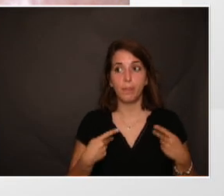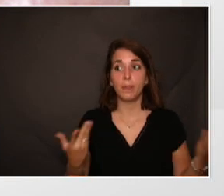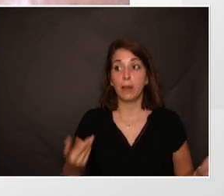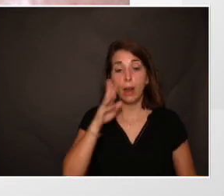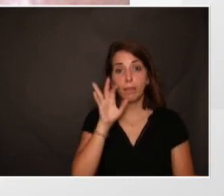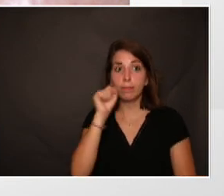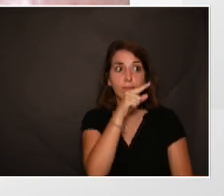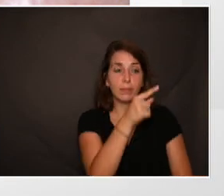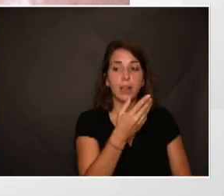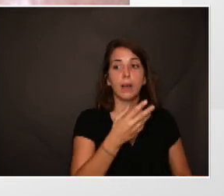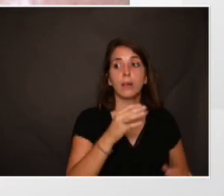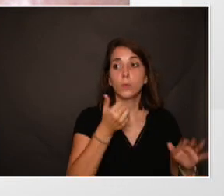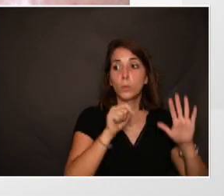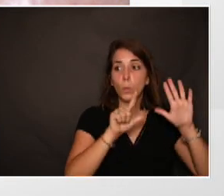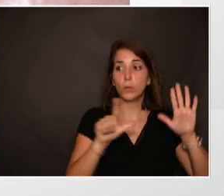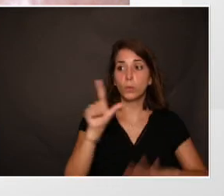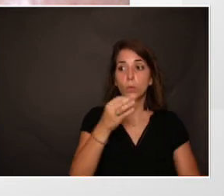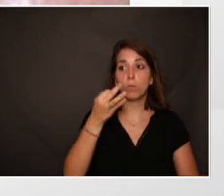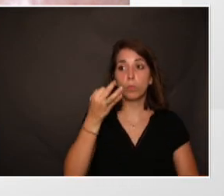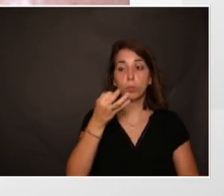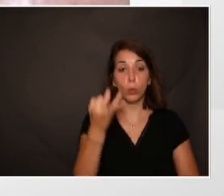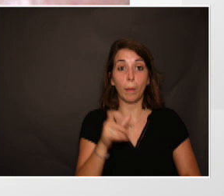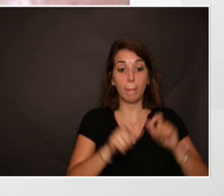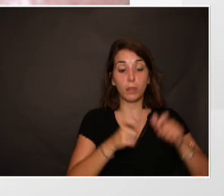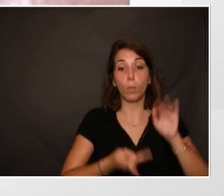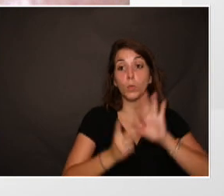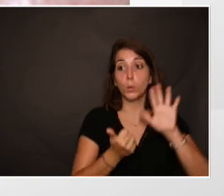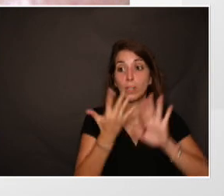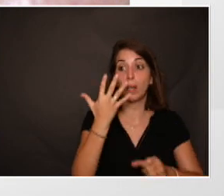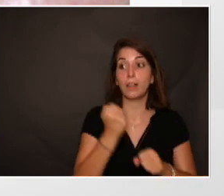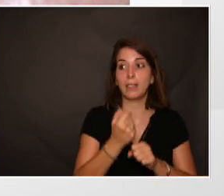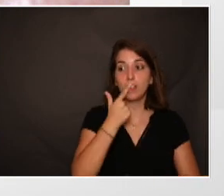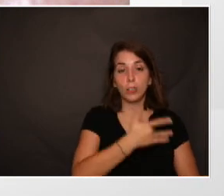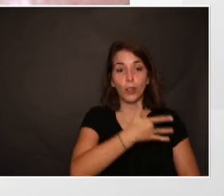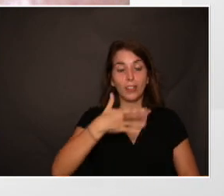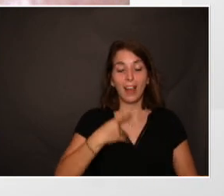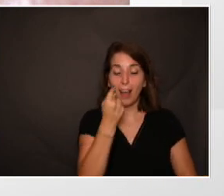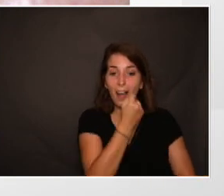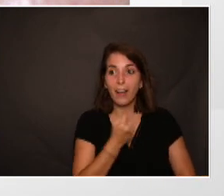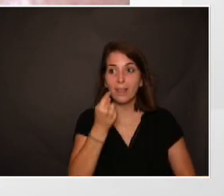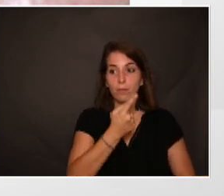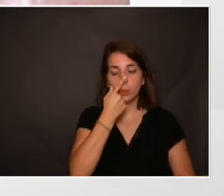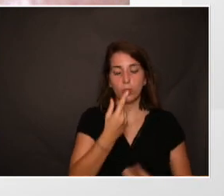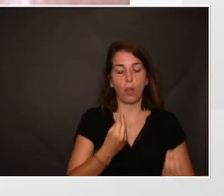72% des personnes de plus de 65 ans déclaraient que leur état de santé buccal affectait leur qualité de vie